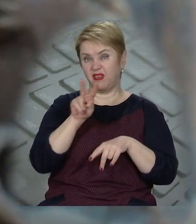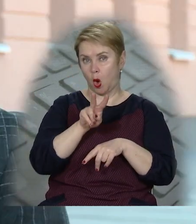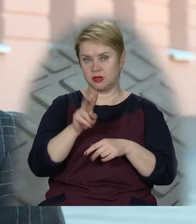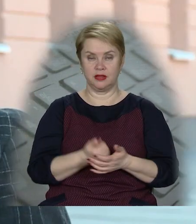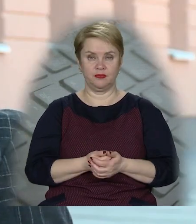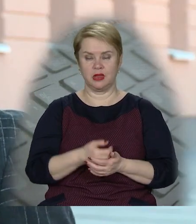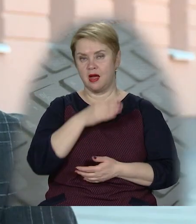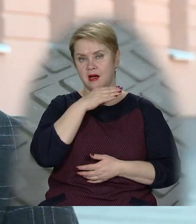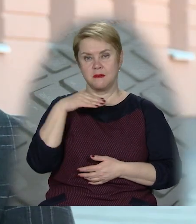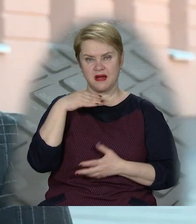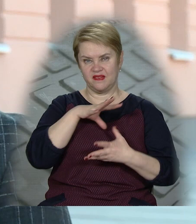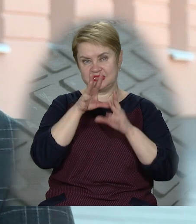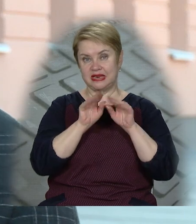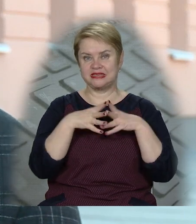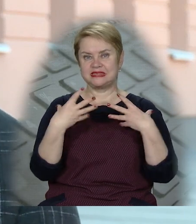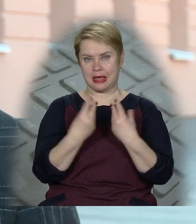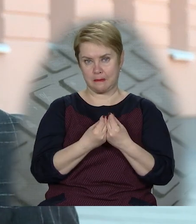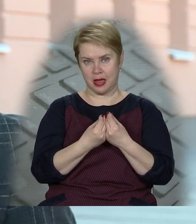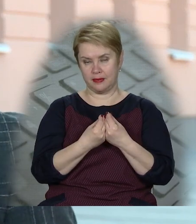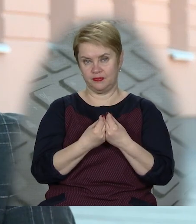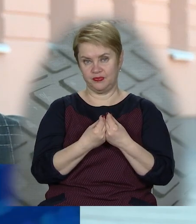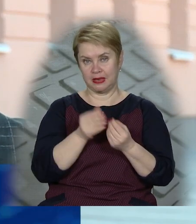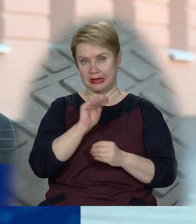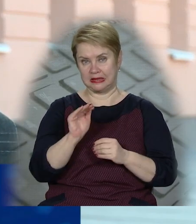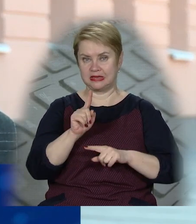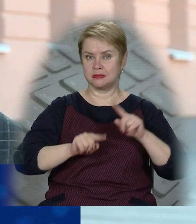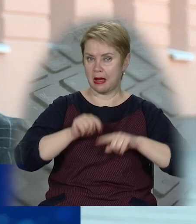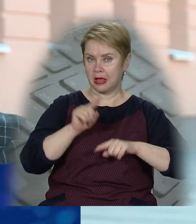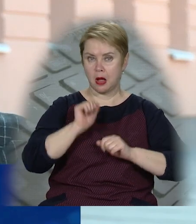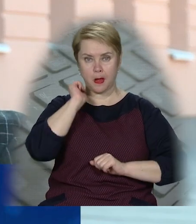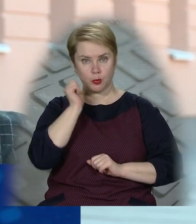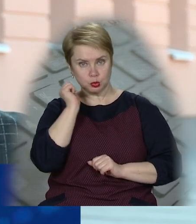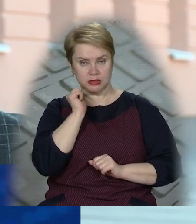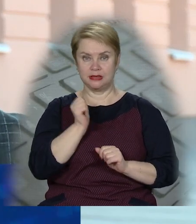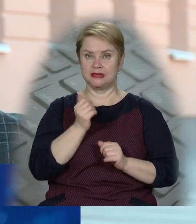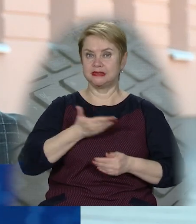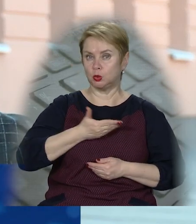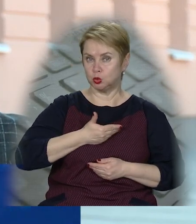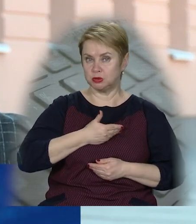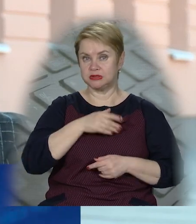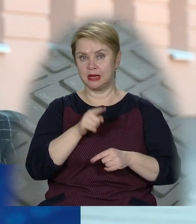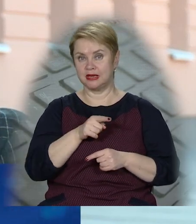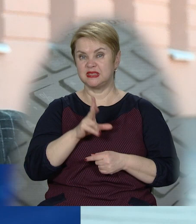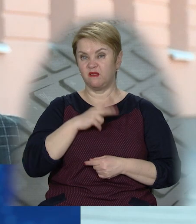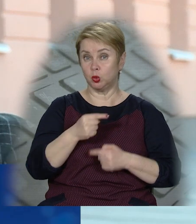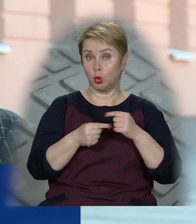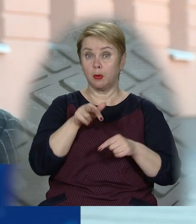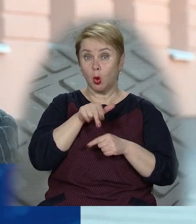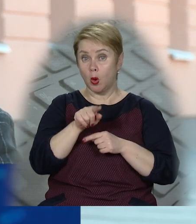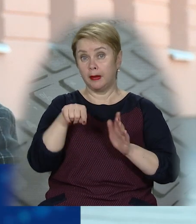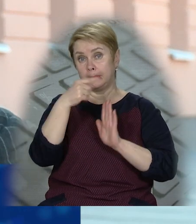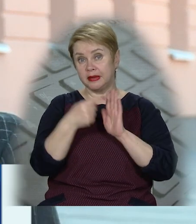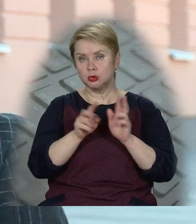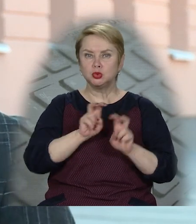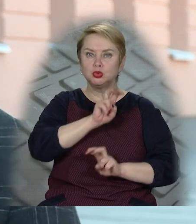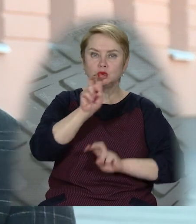години. Дуже багато взагалі сімей, діти з батьками, бабусі з дідусями, з онуками ходять по міні